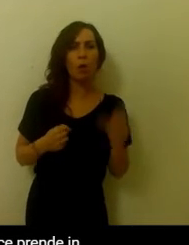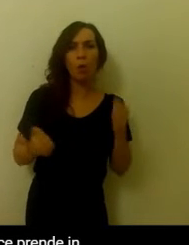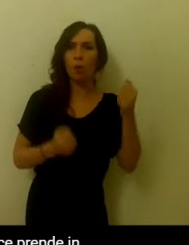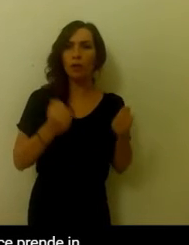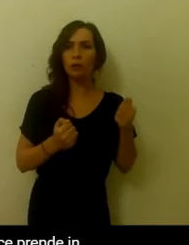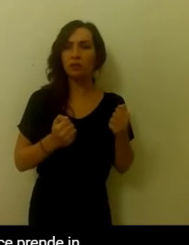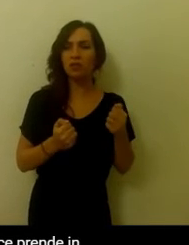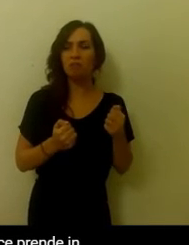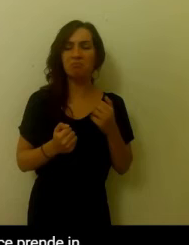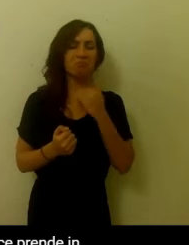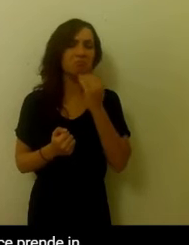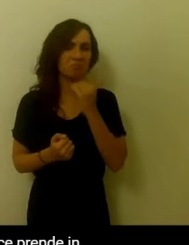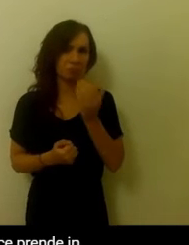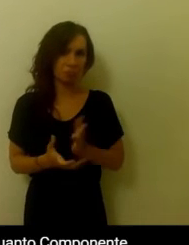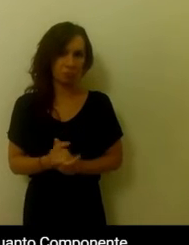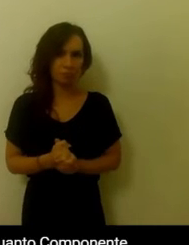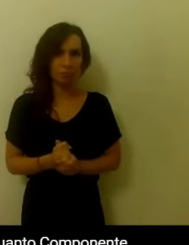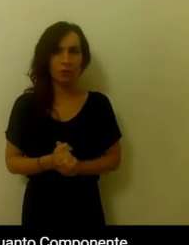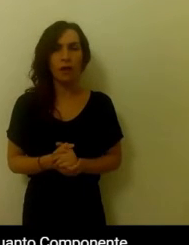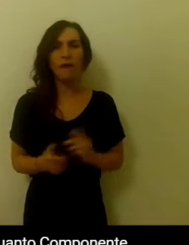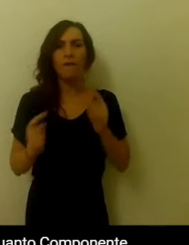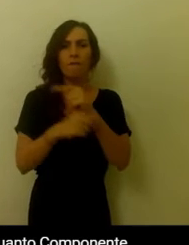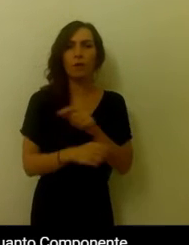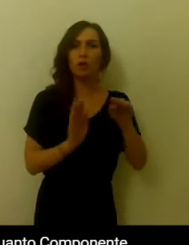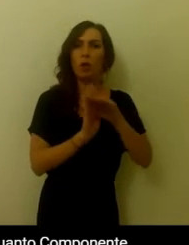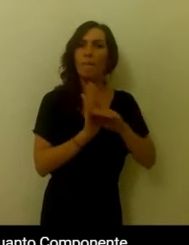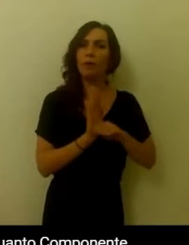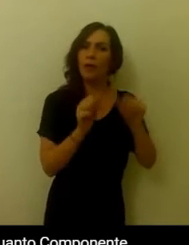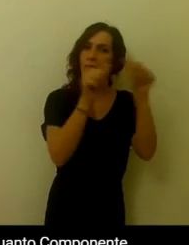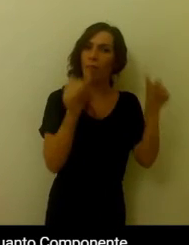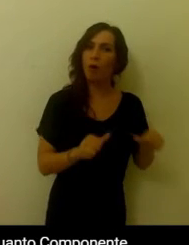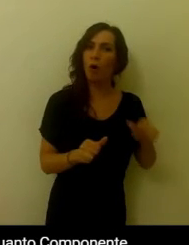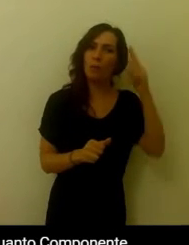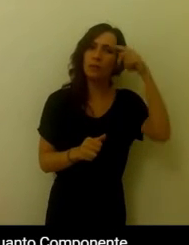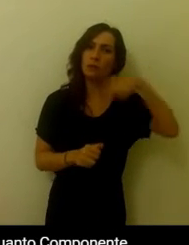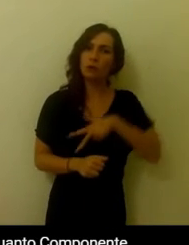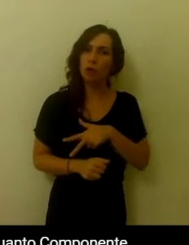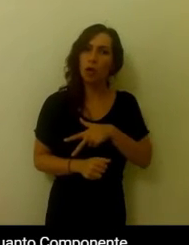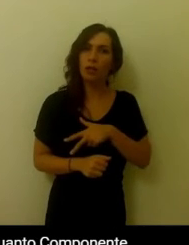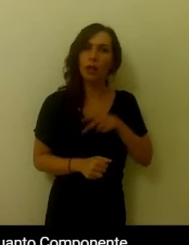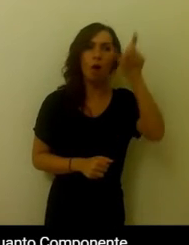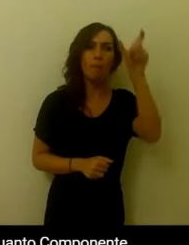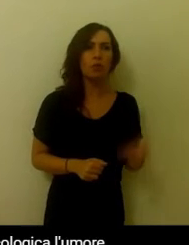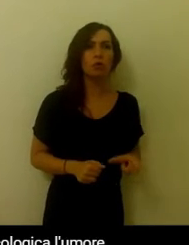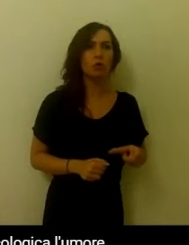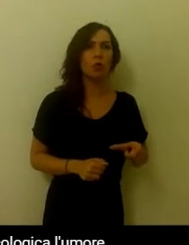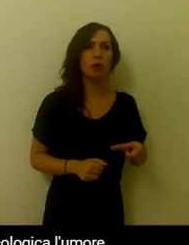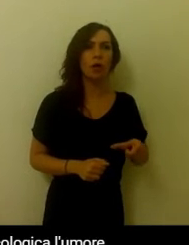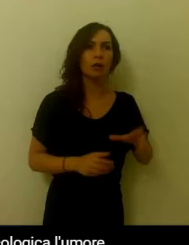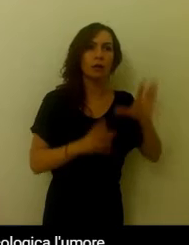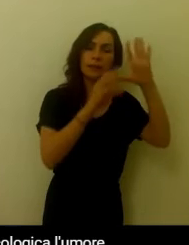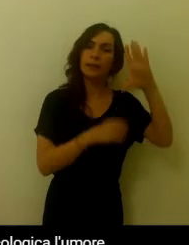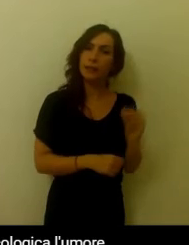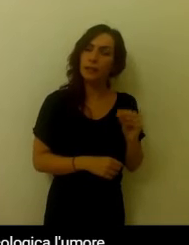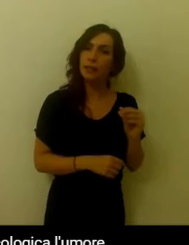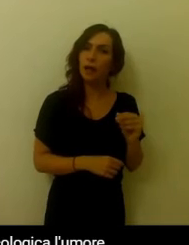modello biopsicosociale invece prende in considerazione la persona nella sua interezza, in quanto componente biologica,